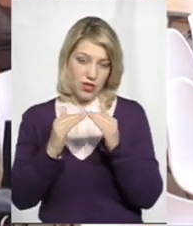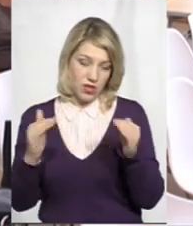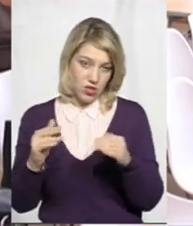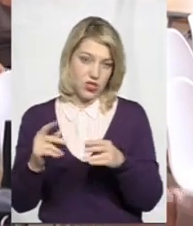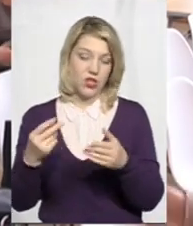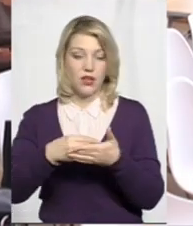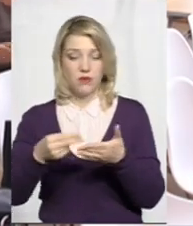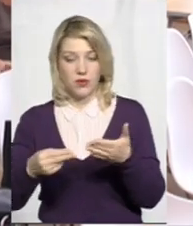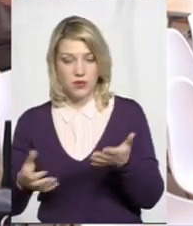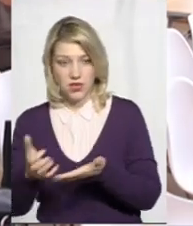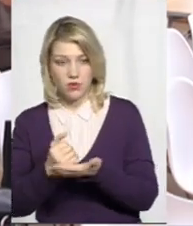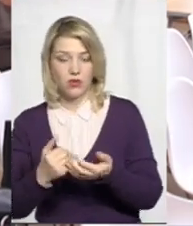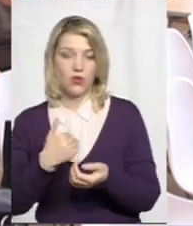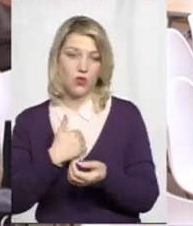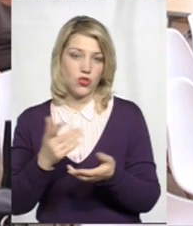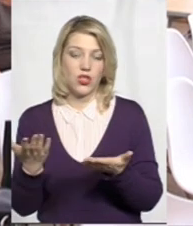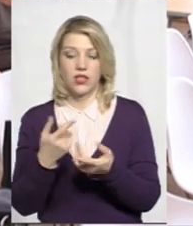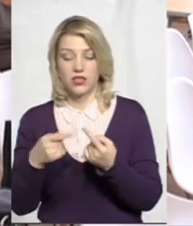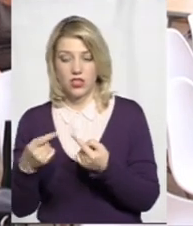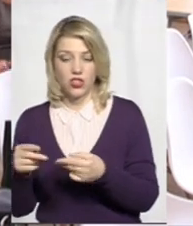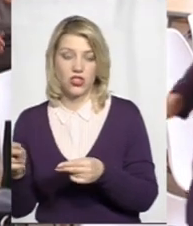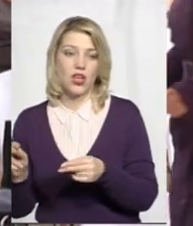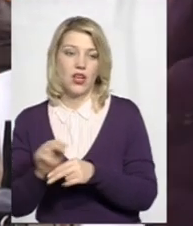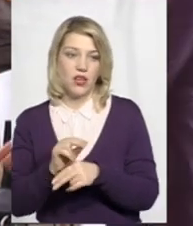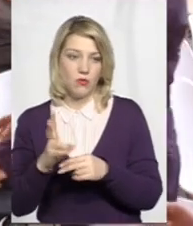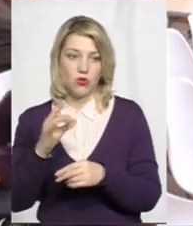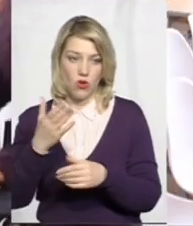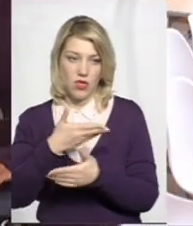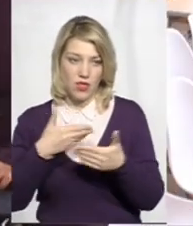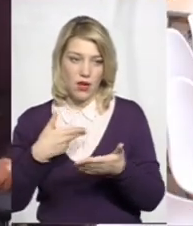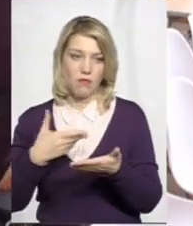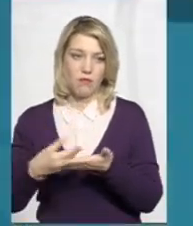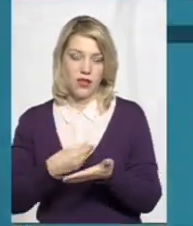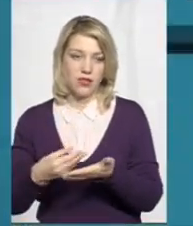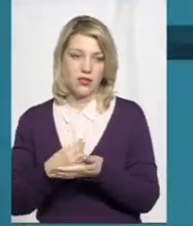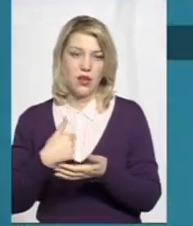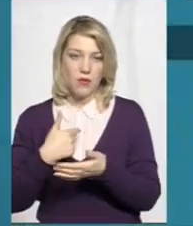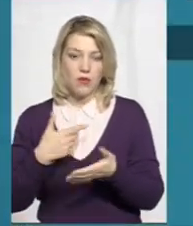Хочете ще якийсь ремонт, ходіть, збирайте підписи. Але нам платіть. Тобто ми платимо в пустоту.